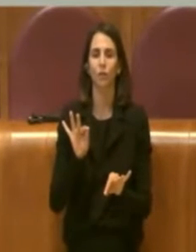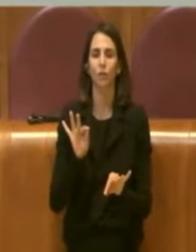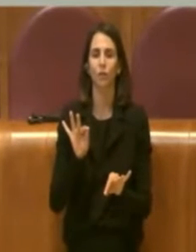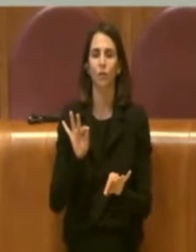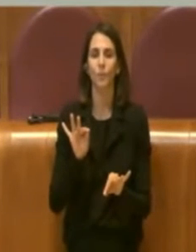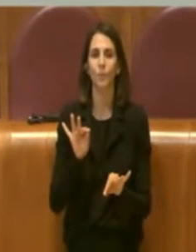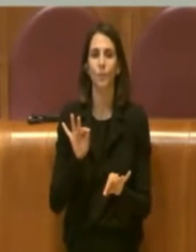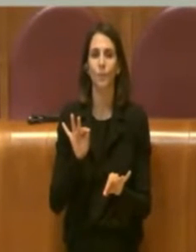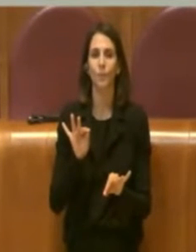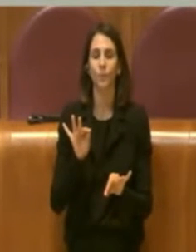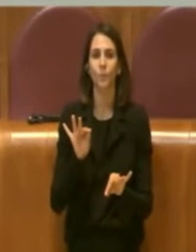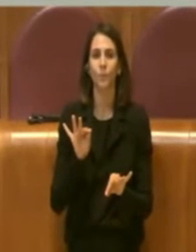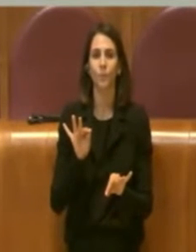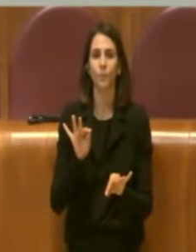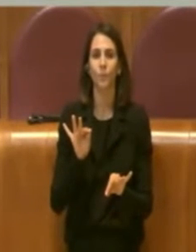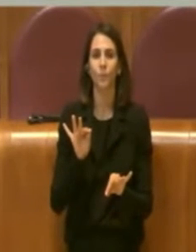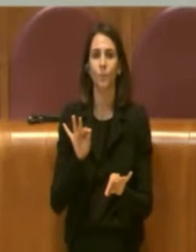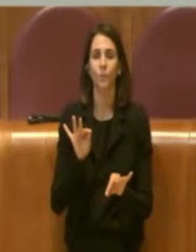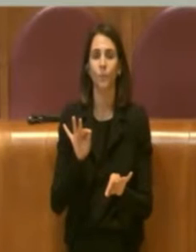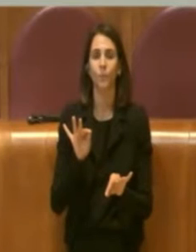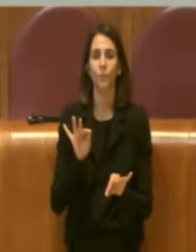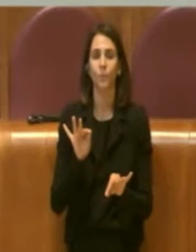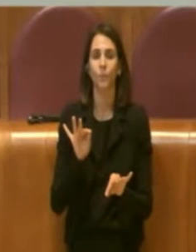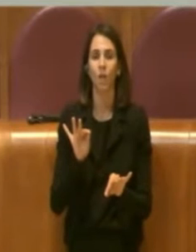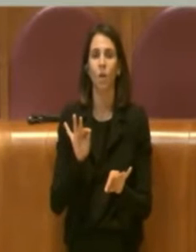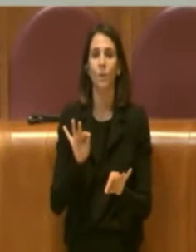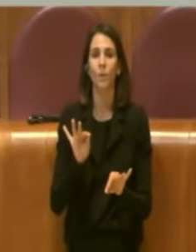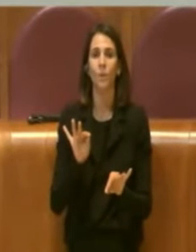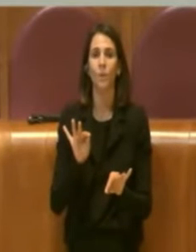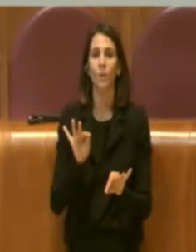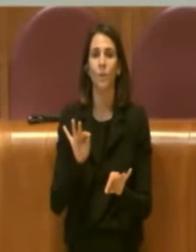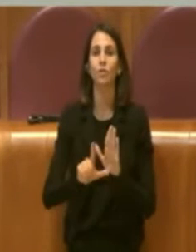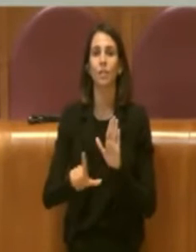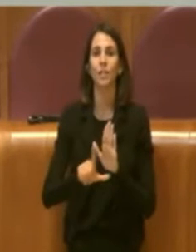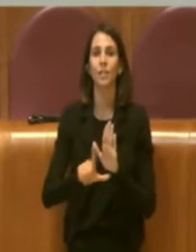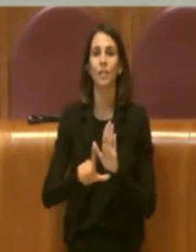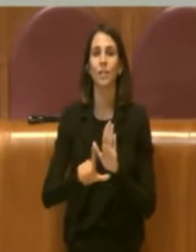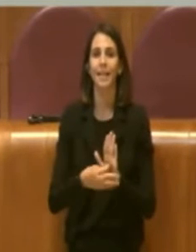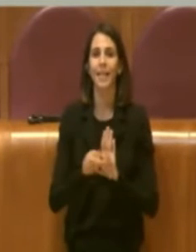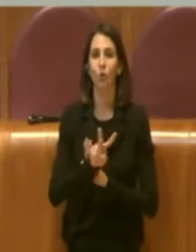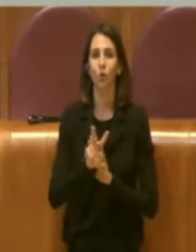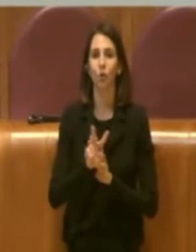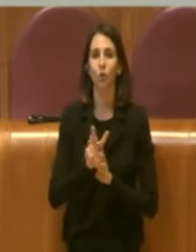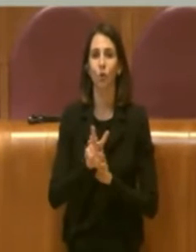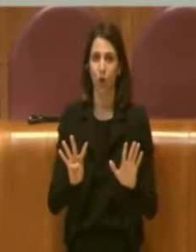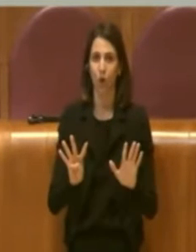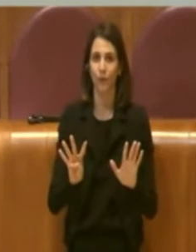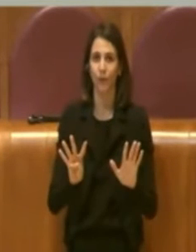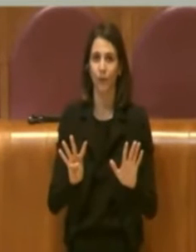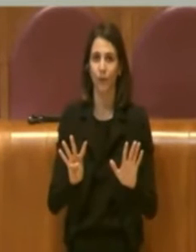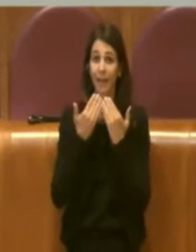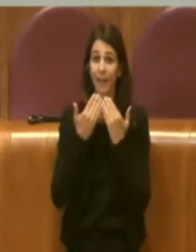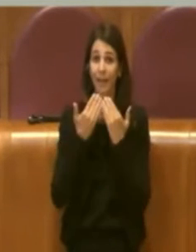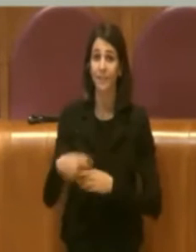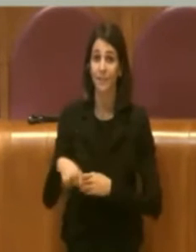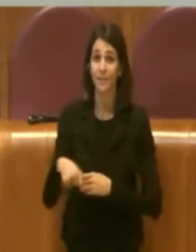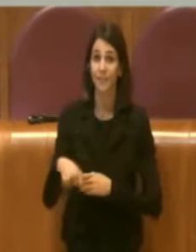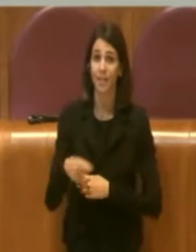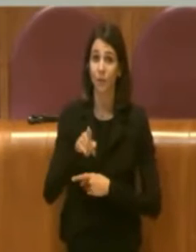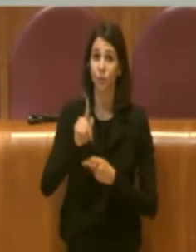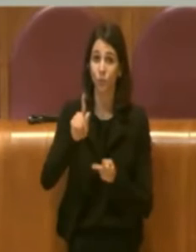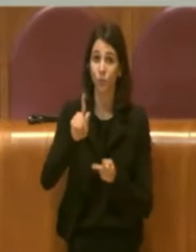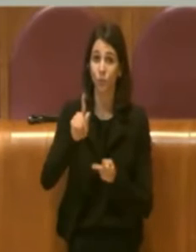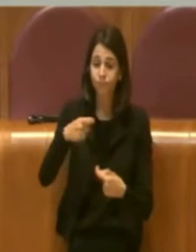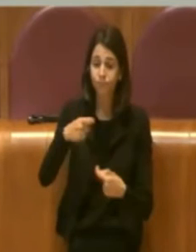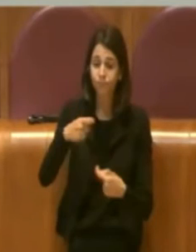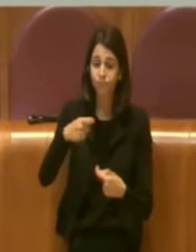richiesta Presidente di legittimità dell'articolo 29 e la ringrazio per averlo fatto perché comunque ha sollevato